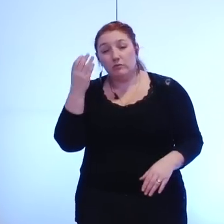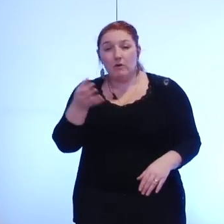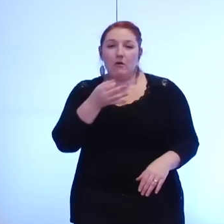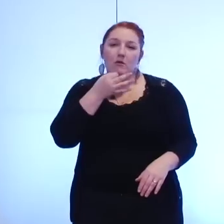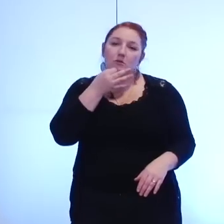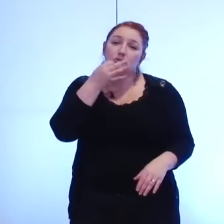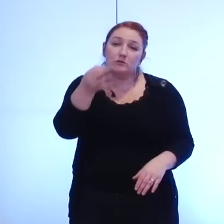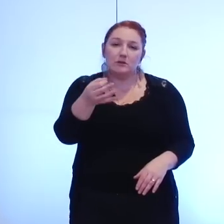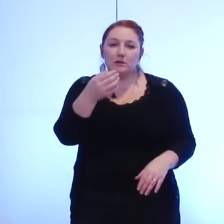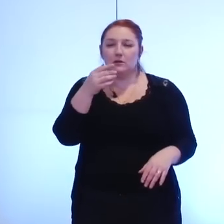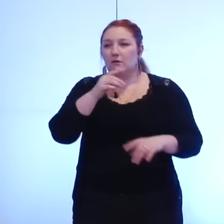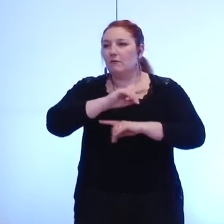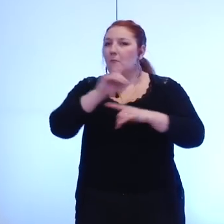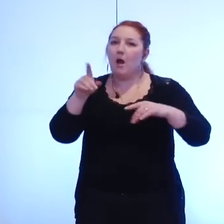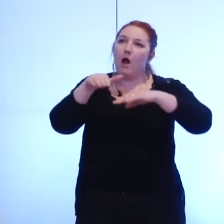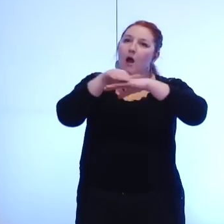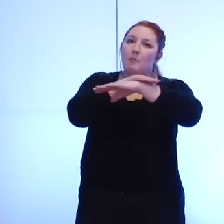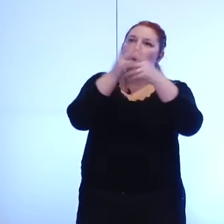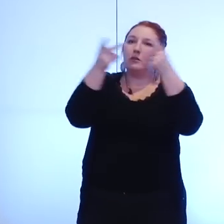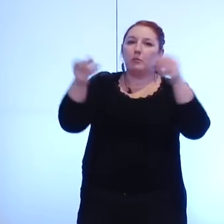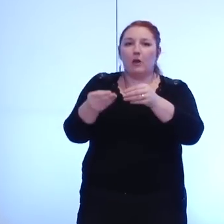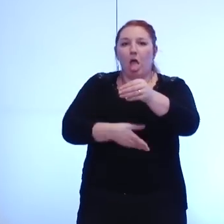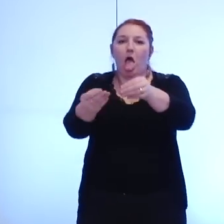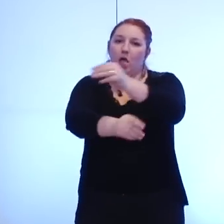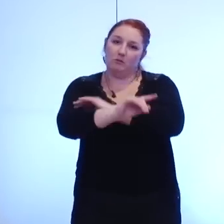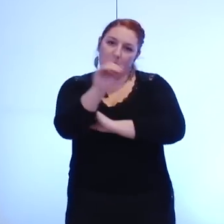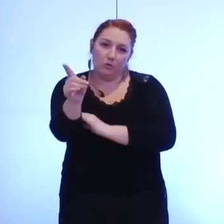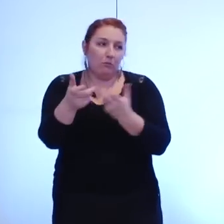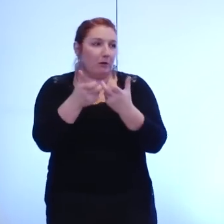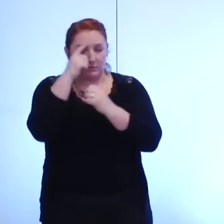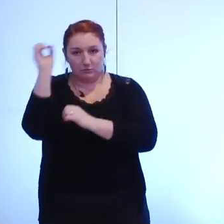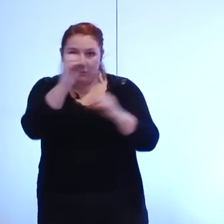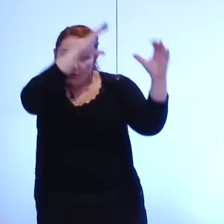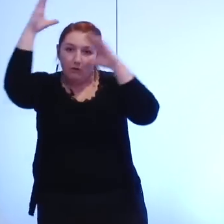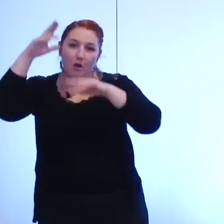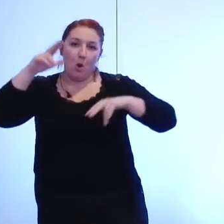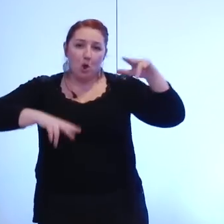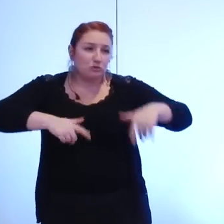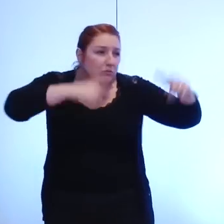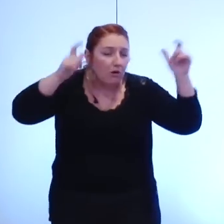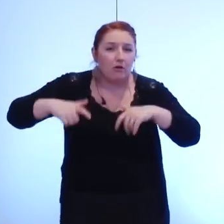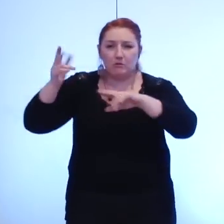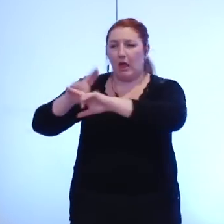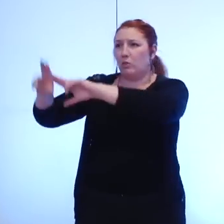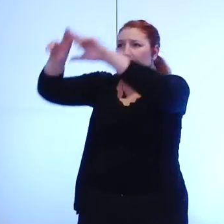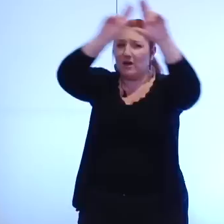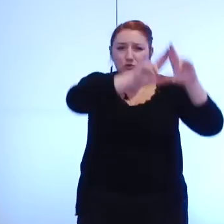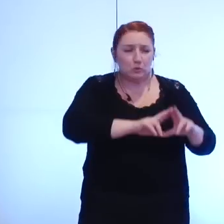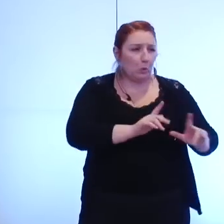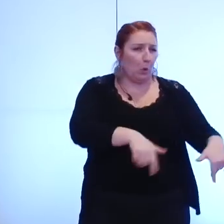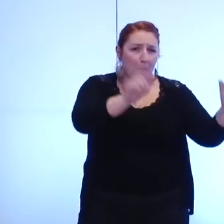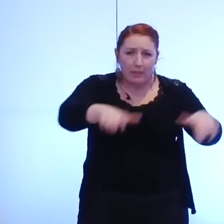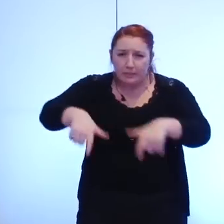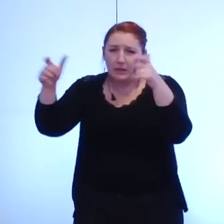des politiques publiques j'y reviendrai après je pense au logement à la rénovation urbaine à l'urbanisme au foncier